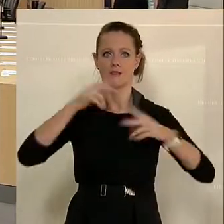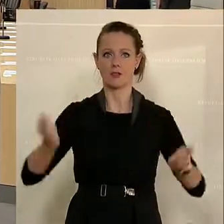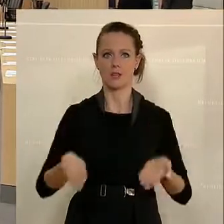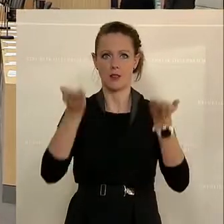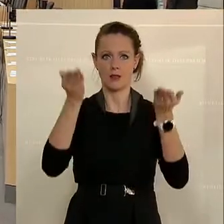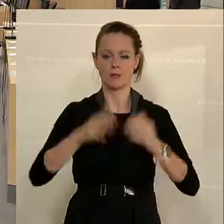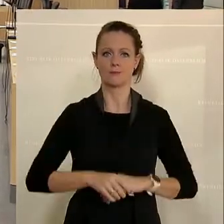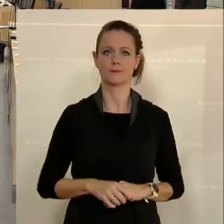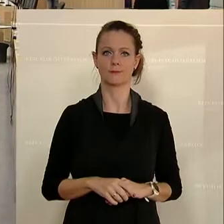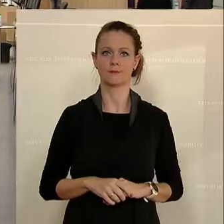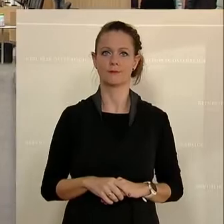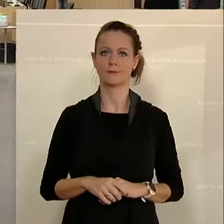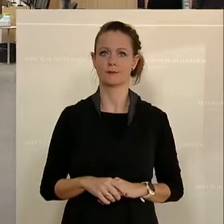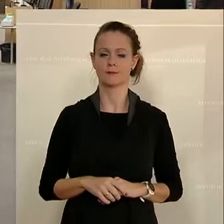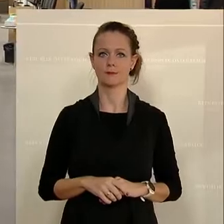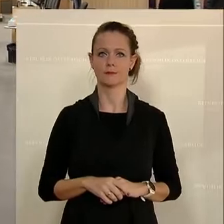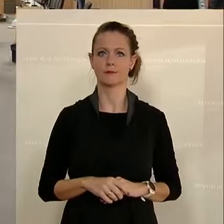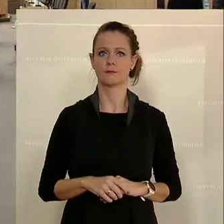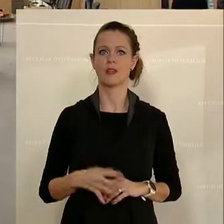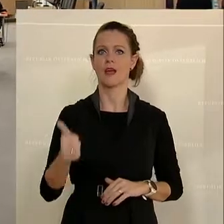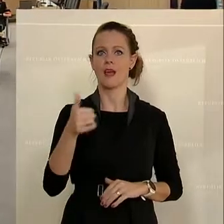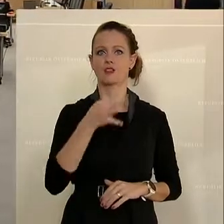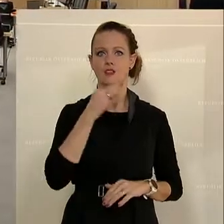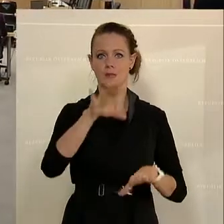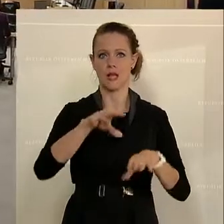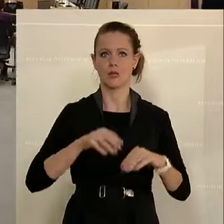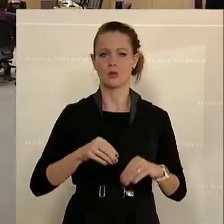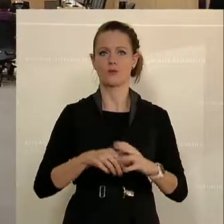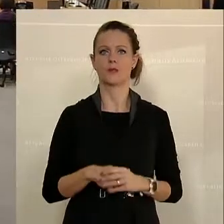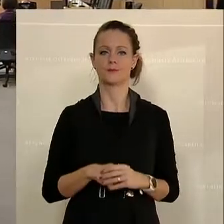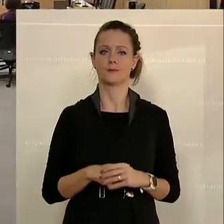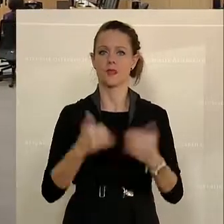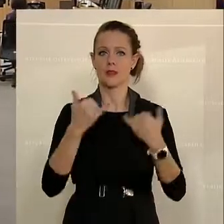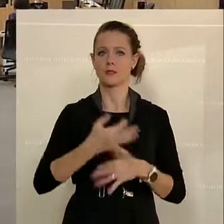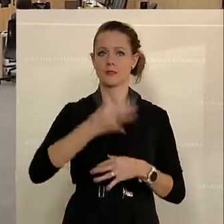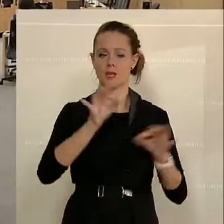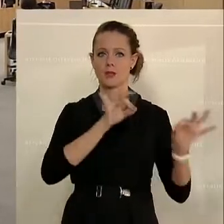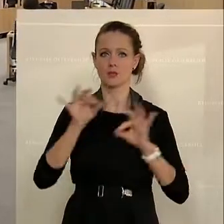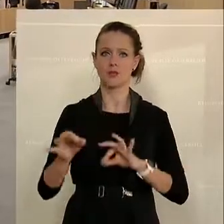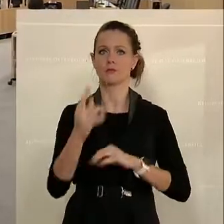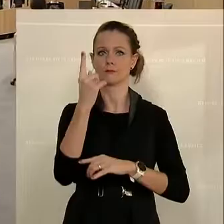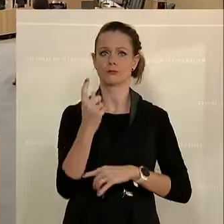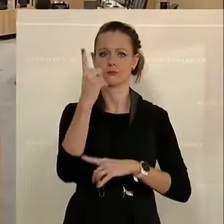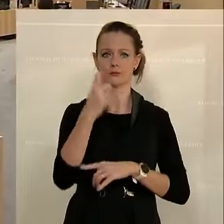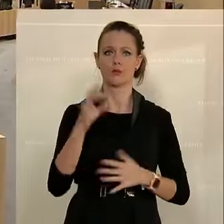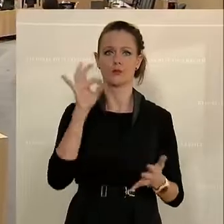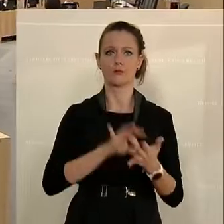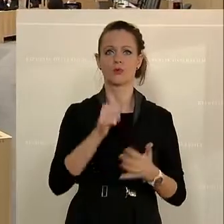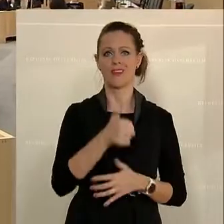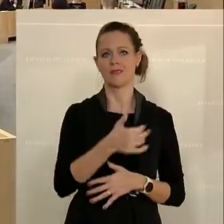.168 Österreicherinnen und Österreichern, das sind 3,8 Prozent der Wahlberechtigten,